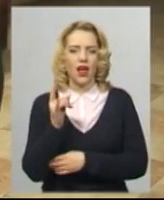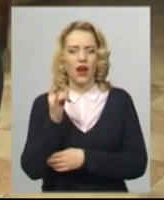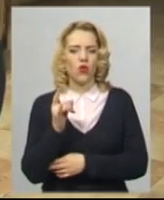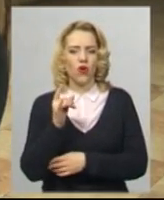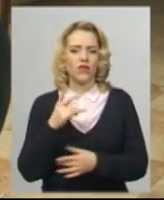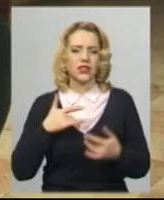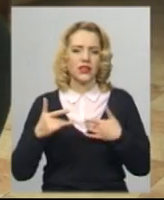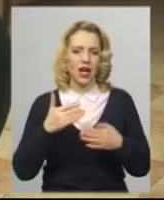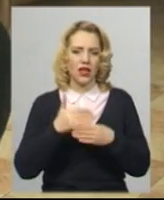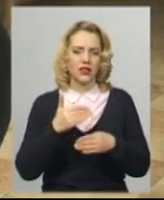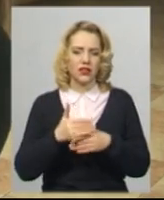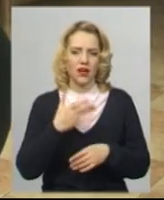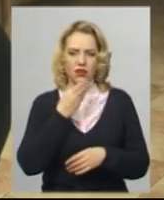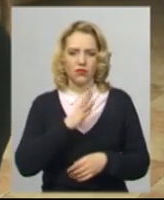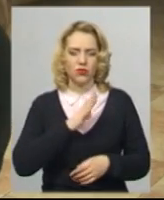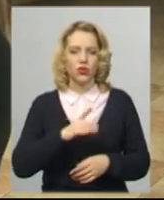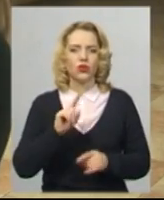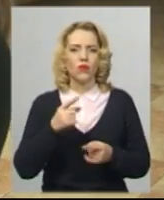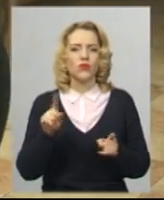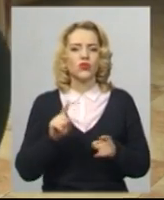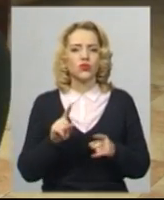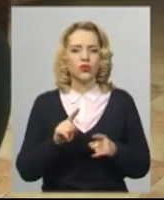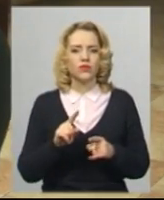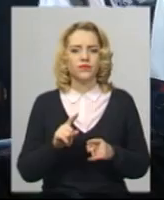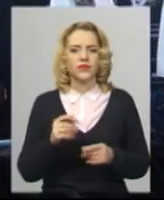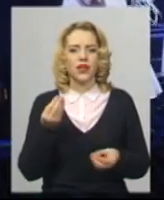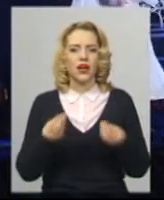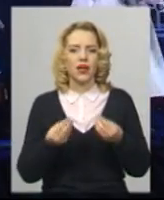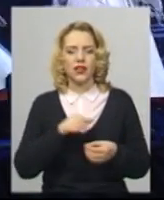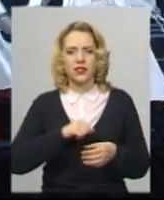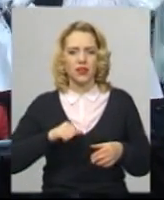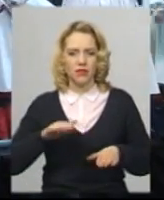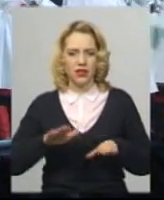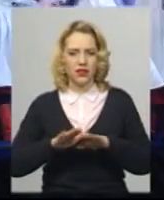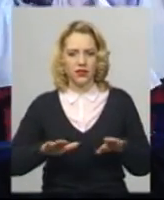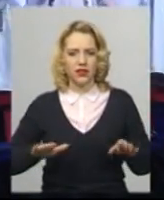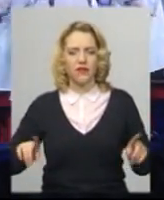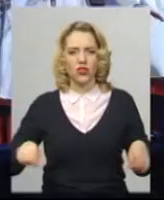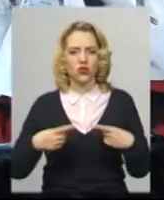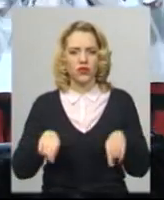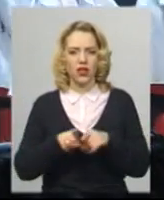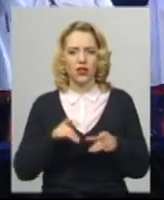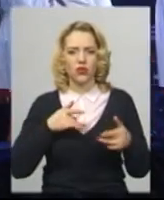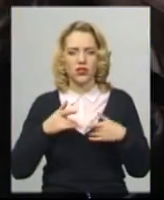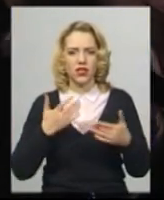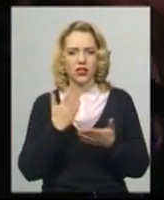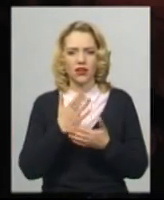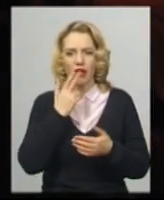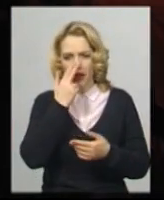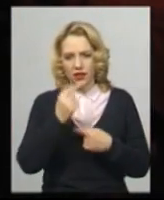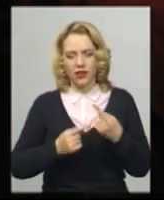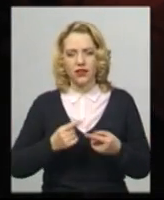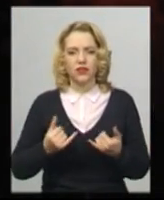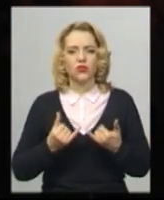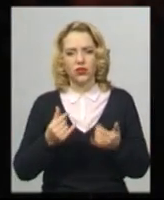який показував виставу, дуже красиво. Чому? Тому що грали діти. Влаштовувати такі концерти вже стало традицією для Хмельницького,